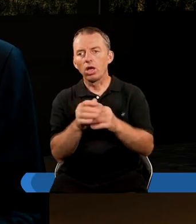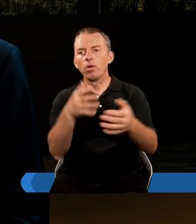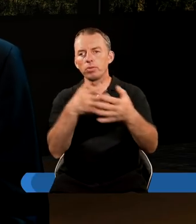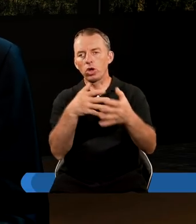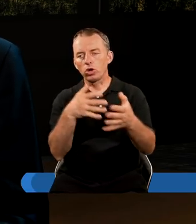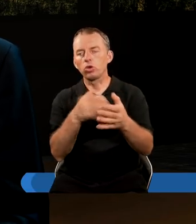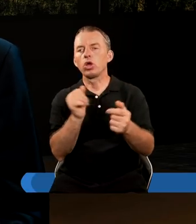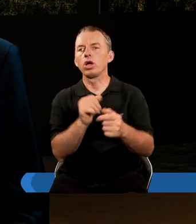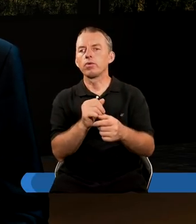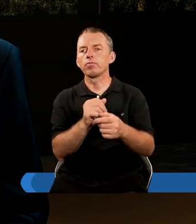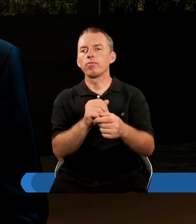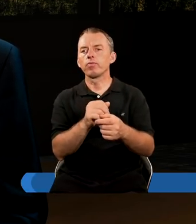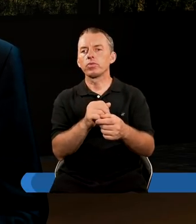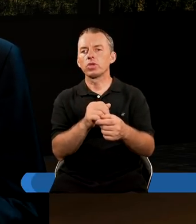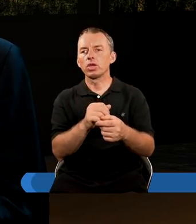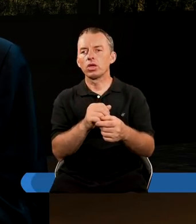proroczo.